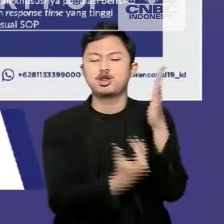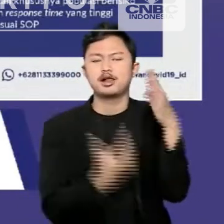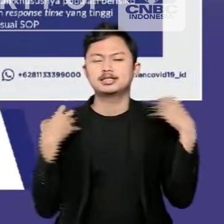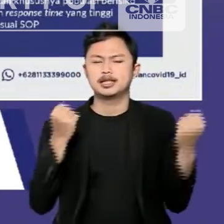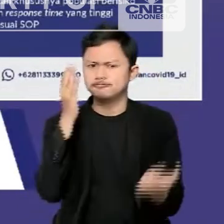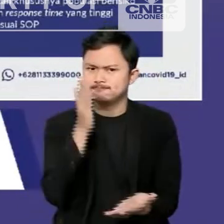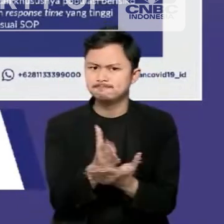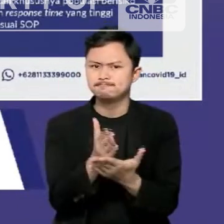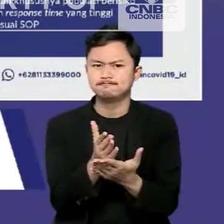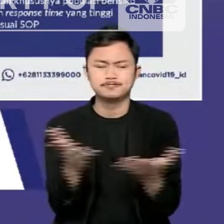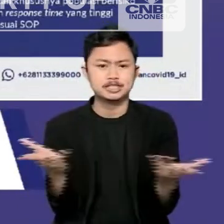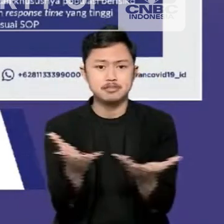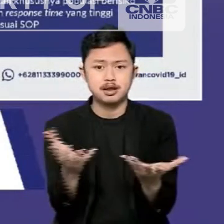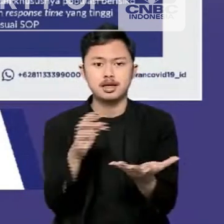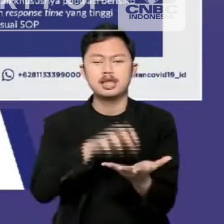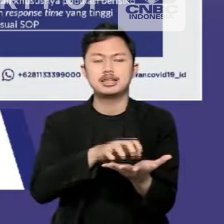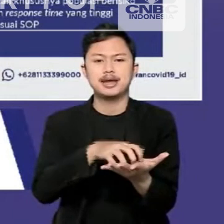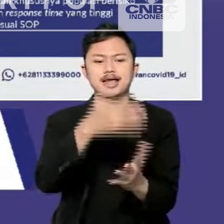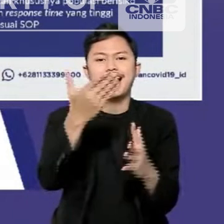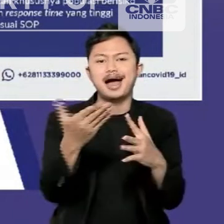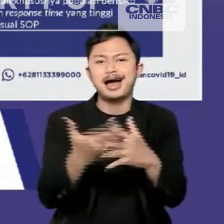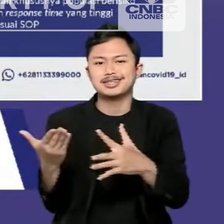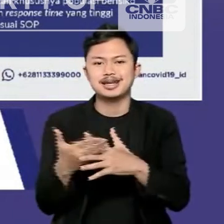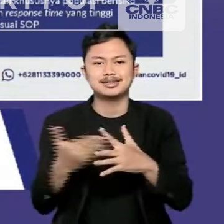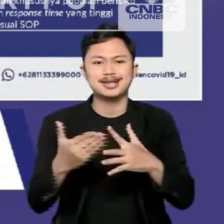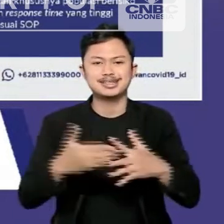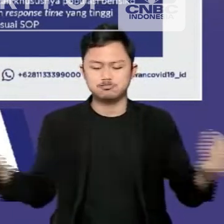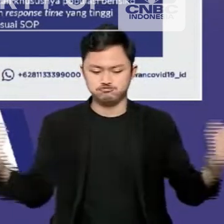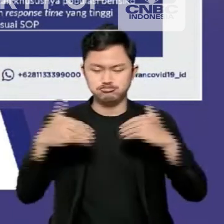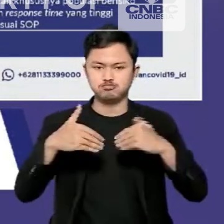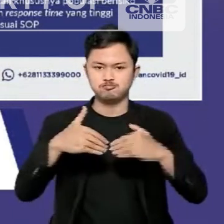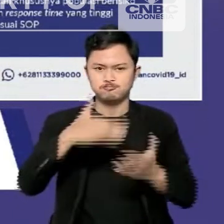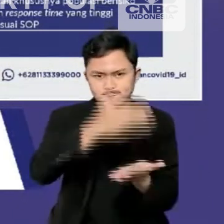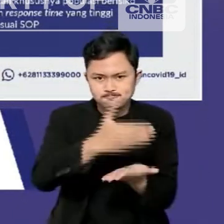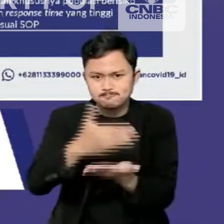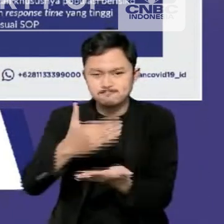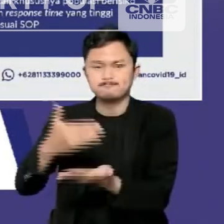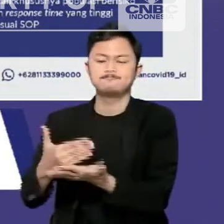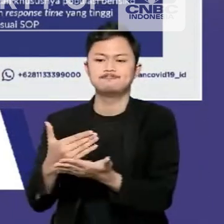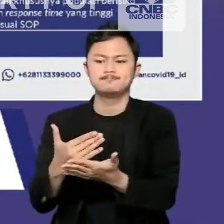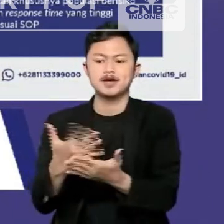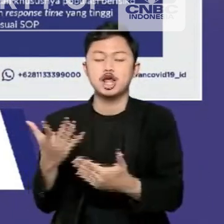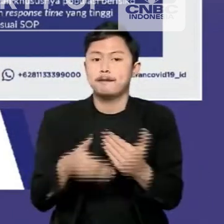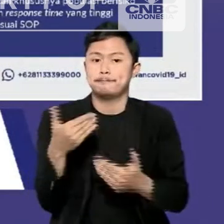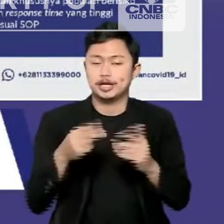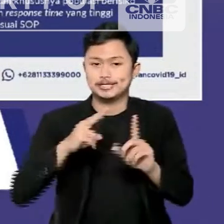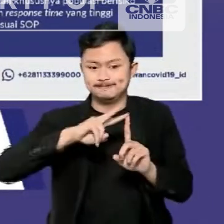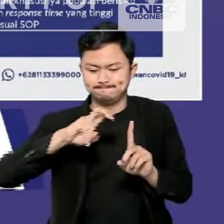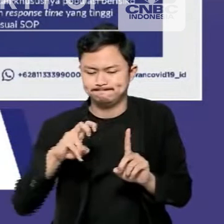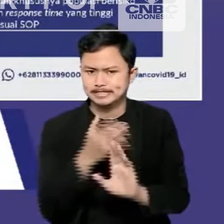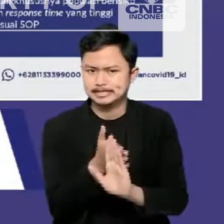kesehatan di sekitar dan di luar pintu kedatangan, upaya screening kesehatan di awal,